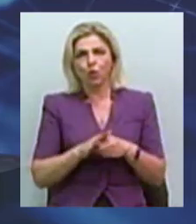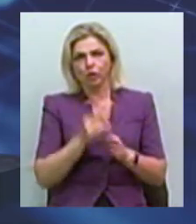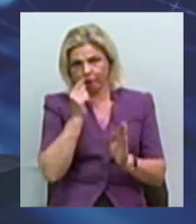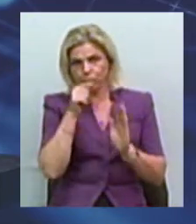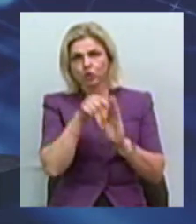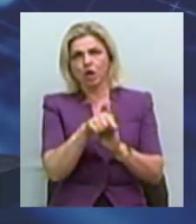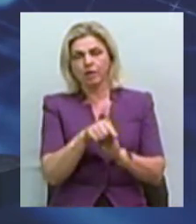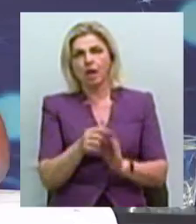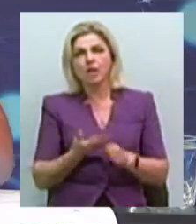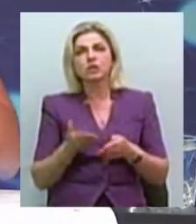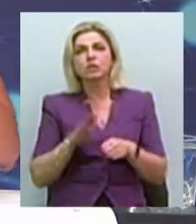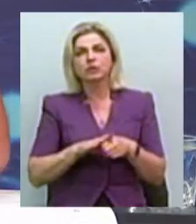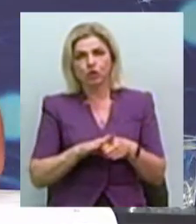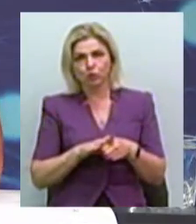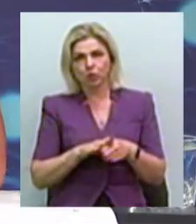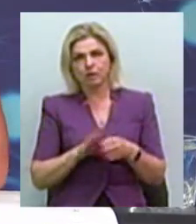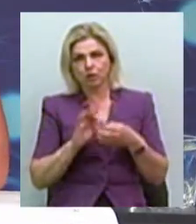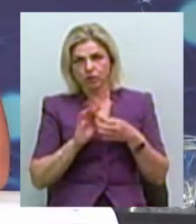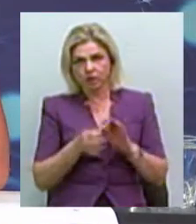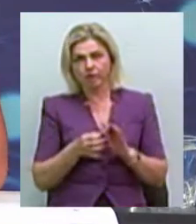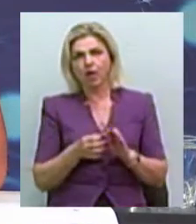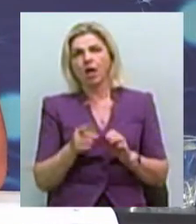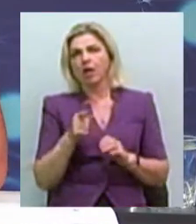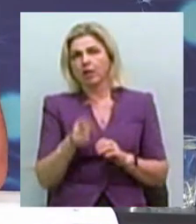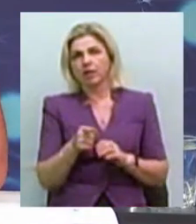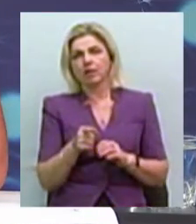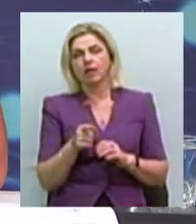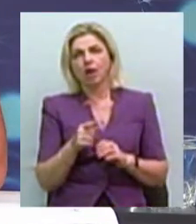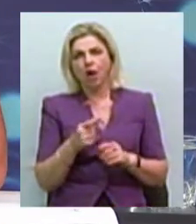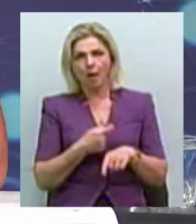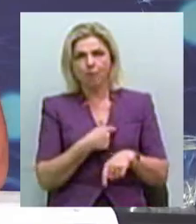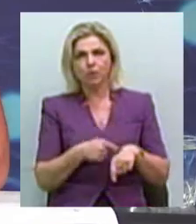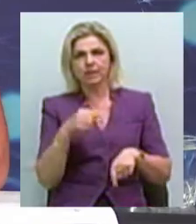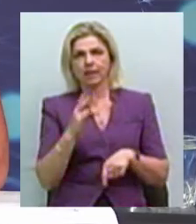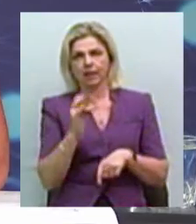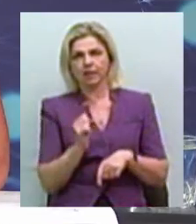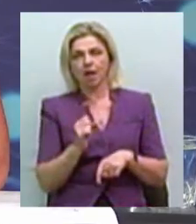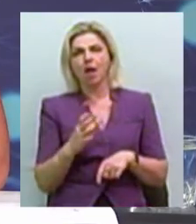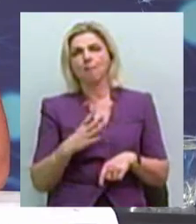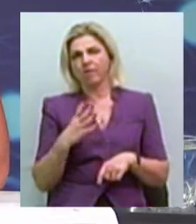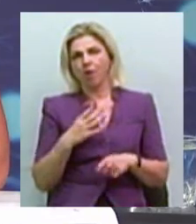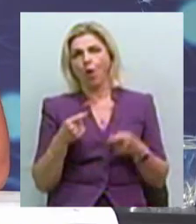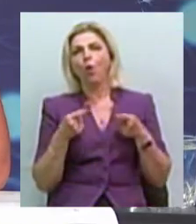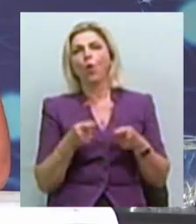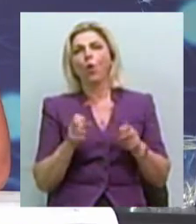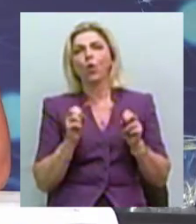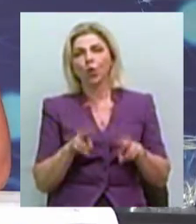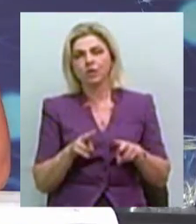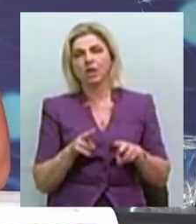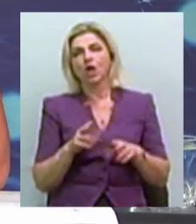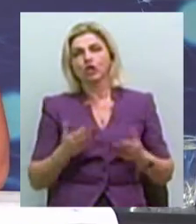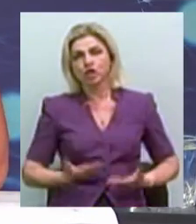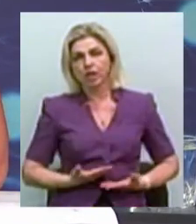ця ситуація, вона, скажімо так, достигла свого апогею, вона емоційна, вона є загроза здоров'ю та життю